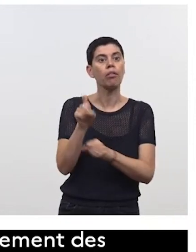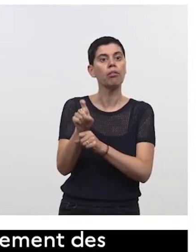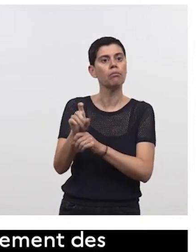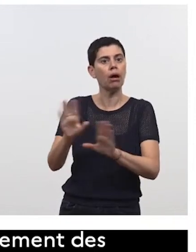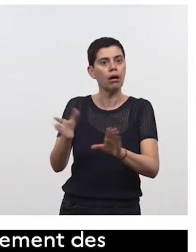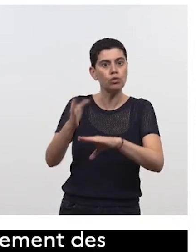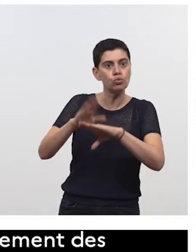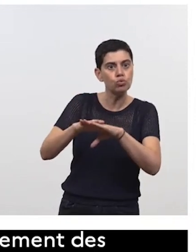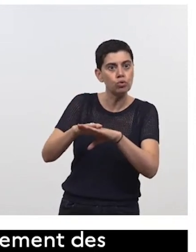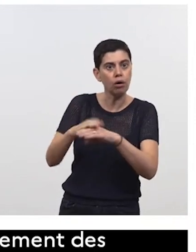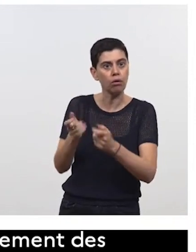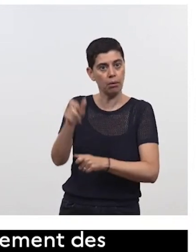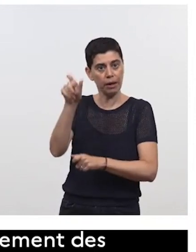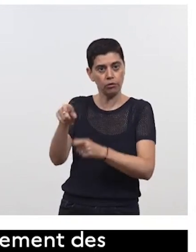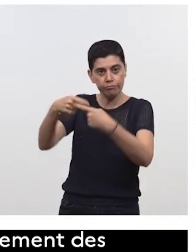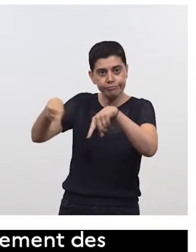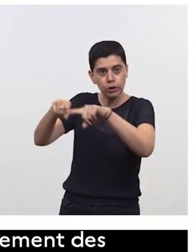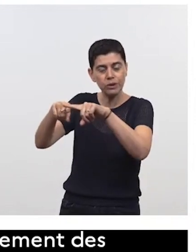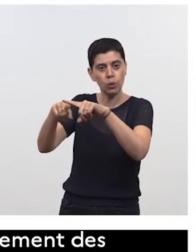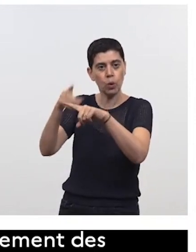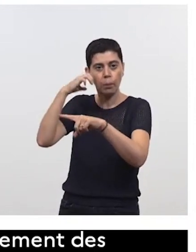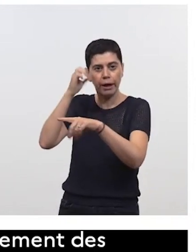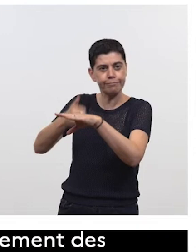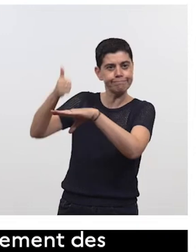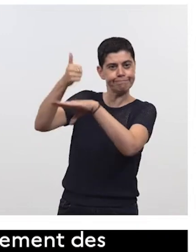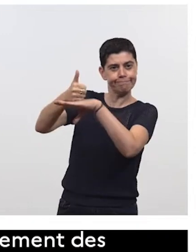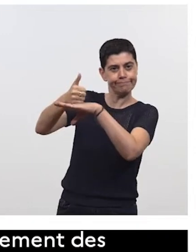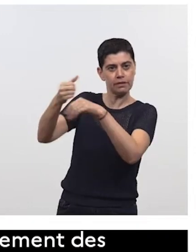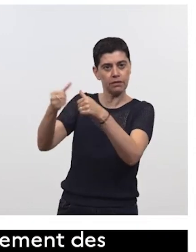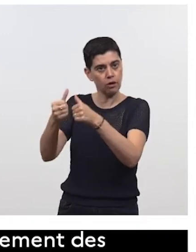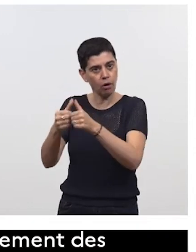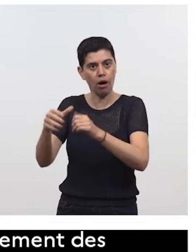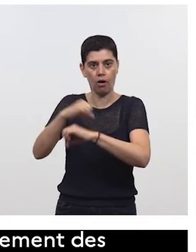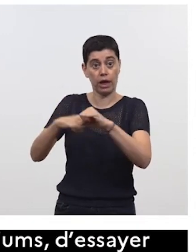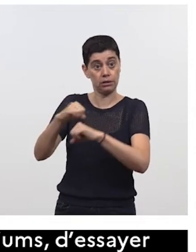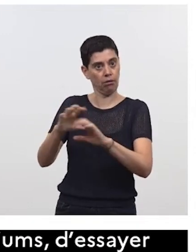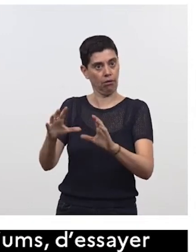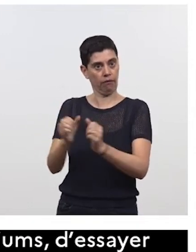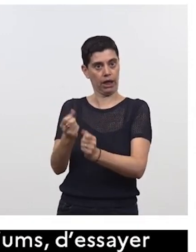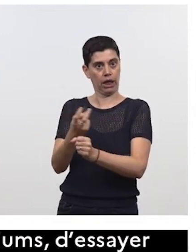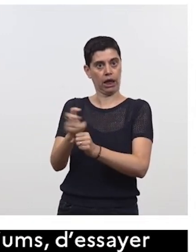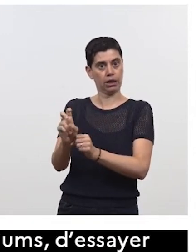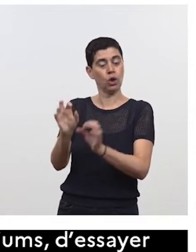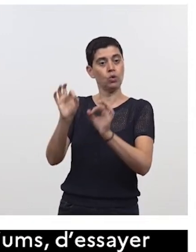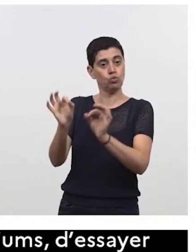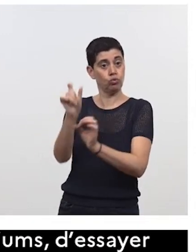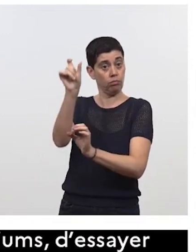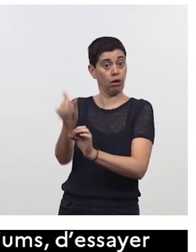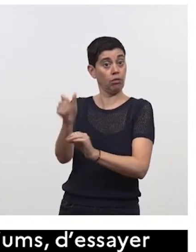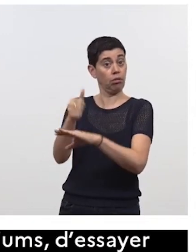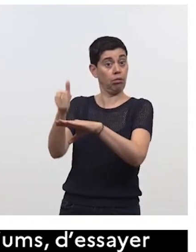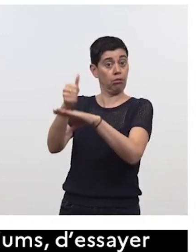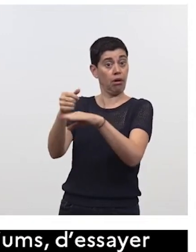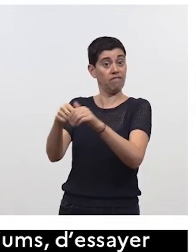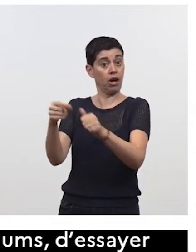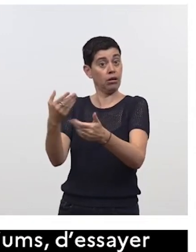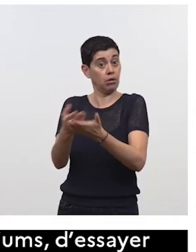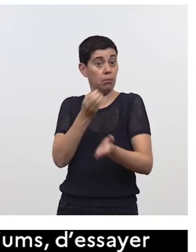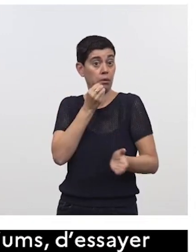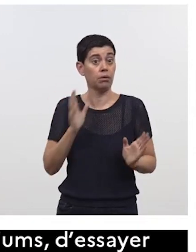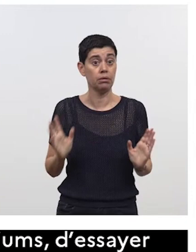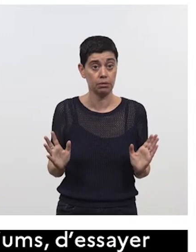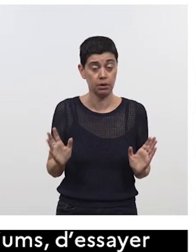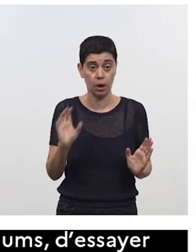européen et une Commission européenne, justement, prennent des risques pour ce faire, et le commissaire Breton le fait sur de nombreux sujets, donc c'est une bonne chose. Première remarque.